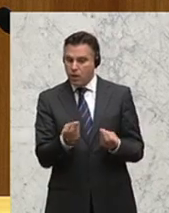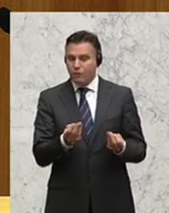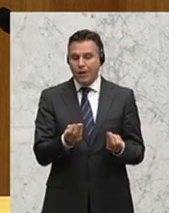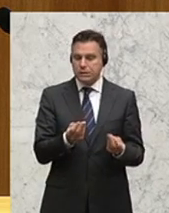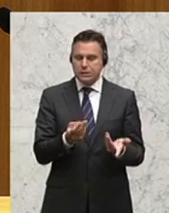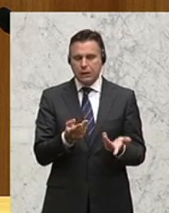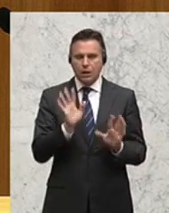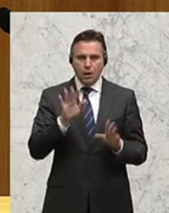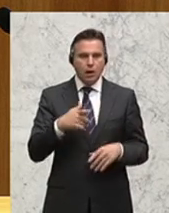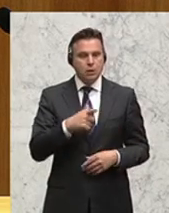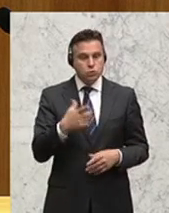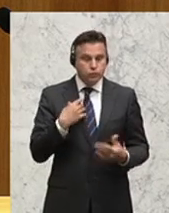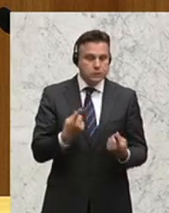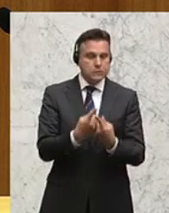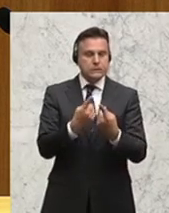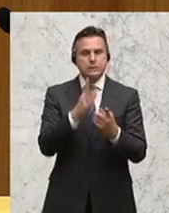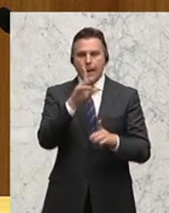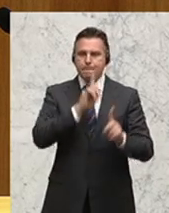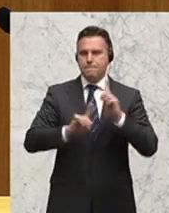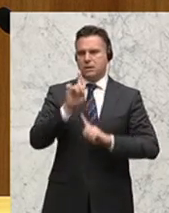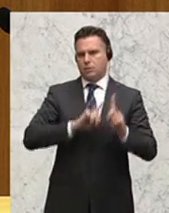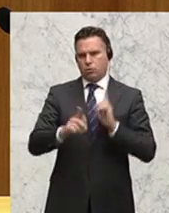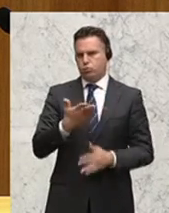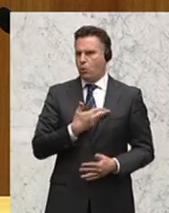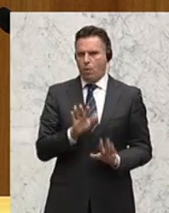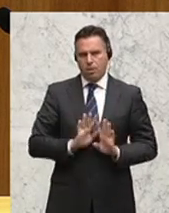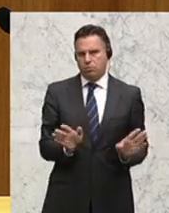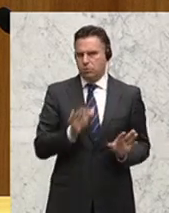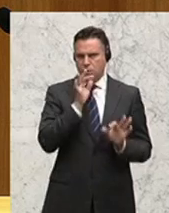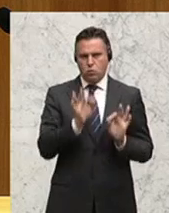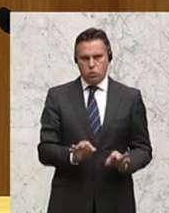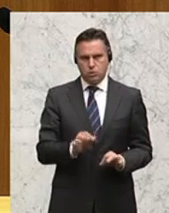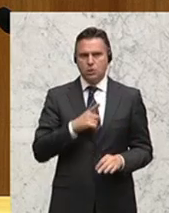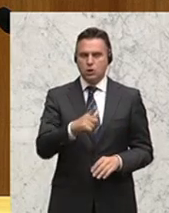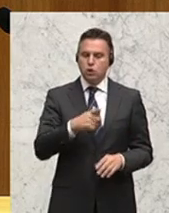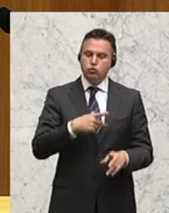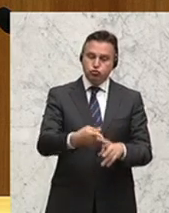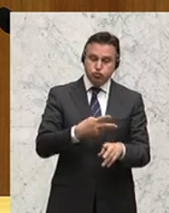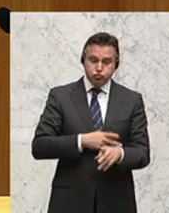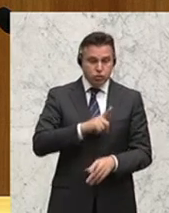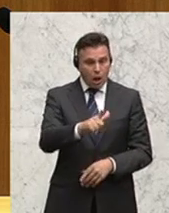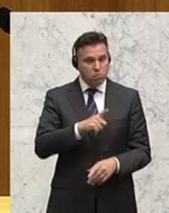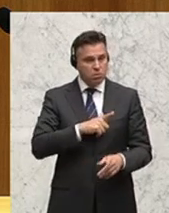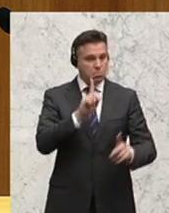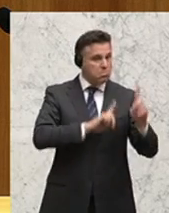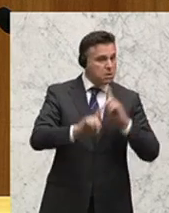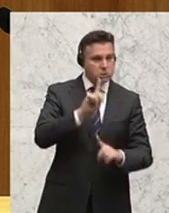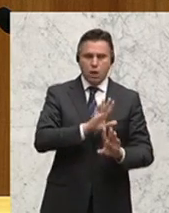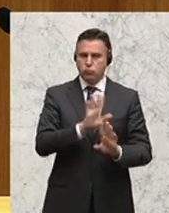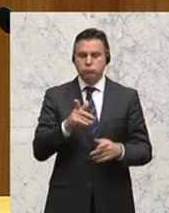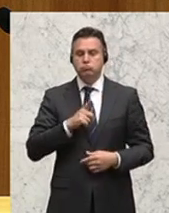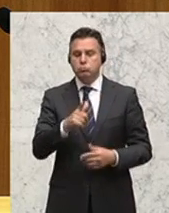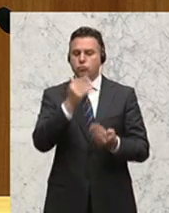Misstrauen erzeugen. Die Europäische Union kann aber nur dann funktionieren, wenn zwischen den Mitgliedstaaten nicht Misstrauen, sondern